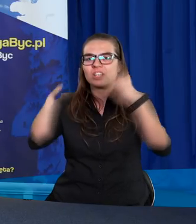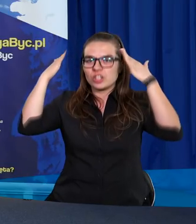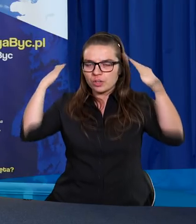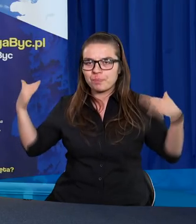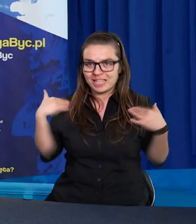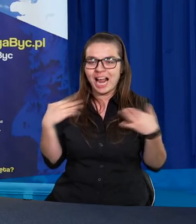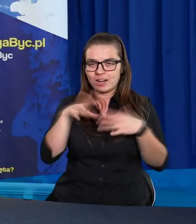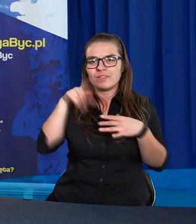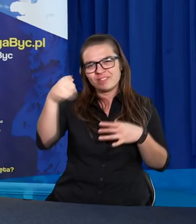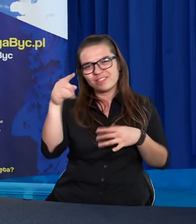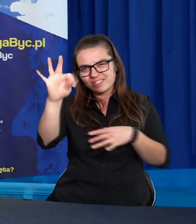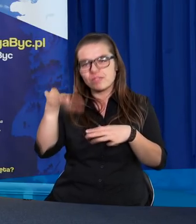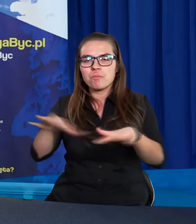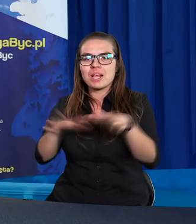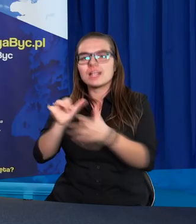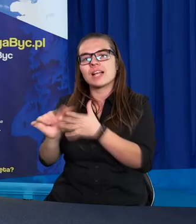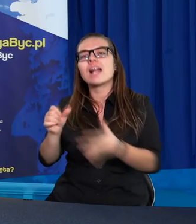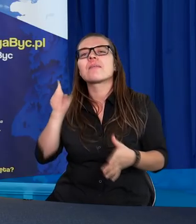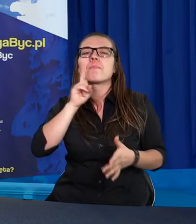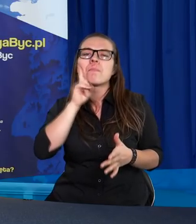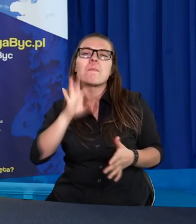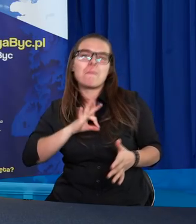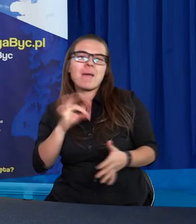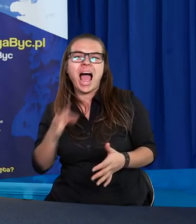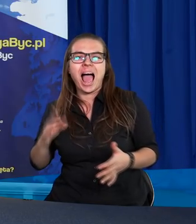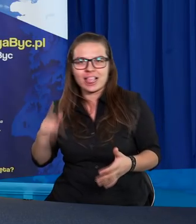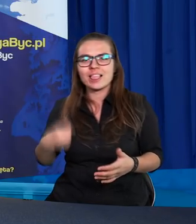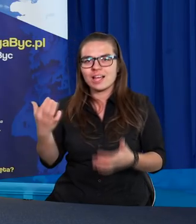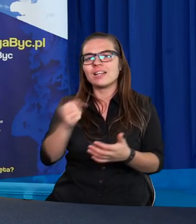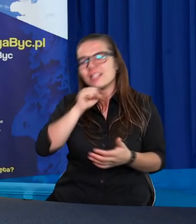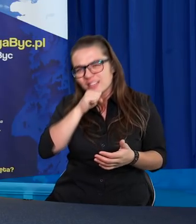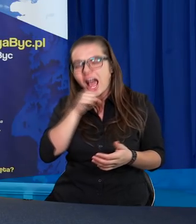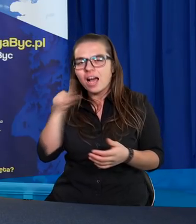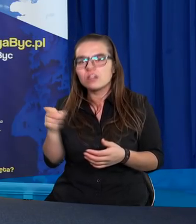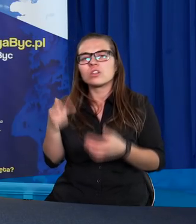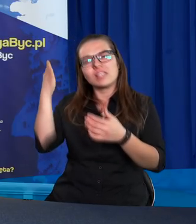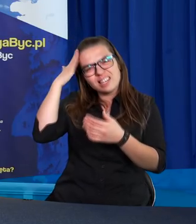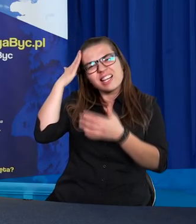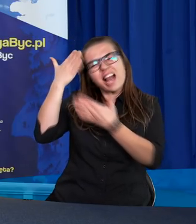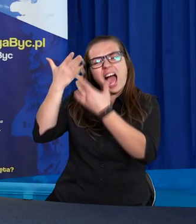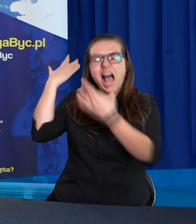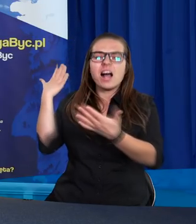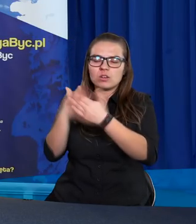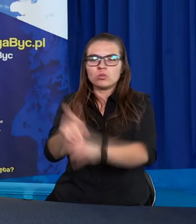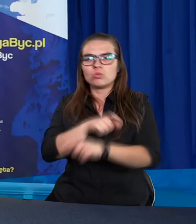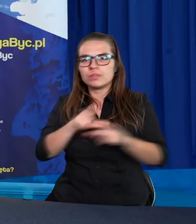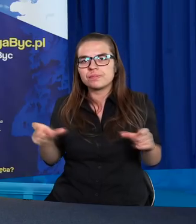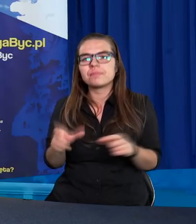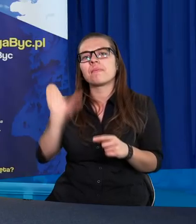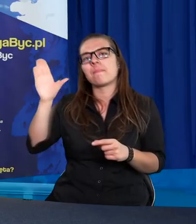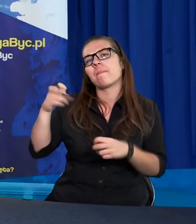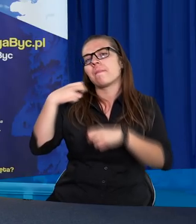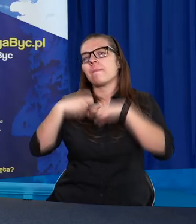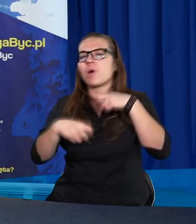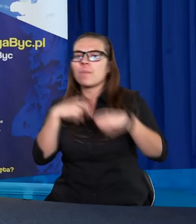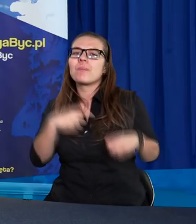mojej miejscowości jest pewien starszy mężczyzna, którego dosyć dobrze już znałem od dłuższego czasu. Miał problemy z